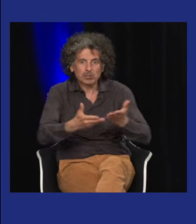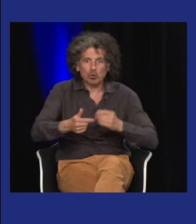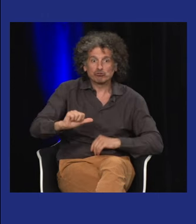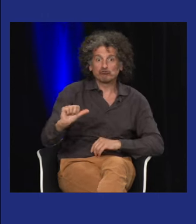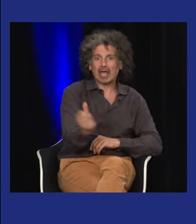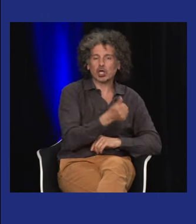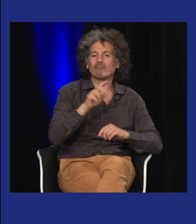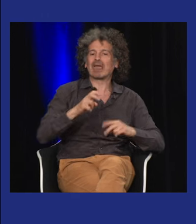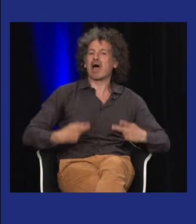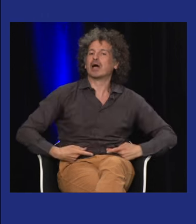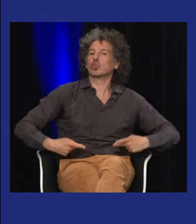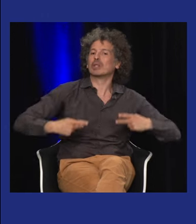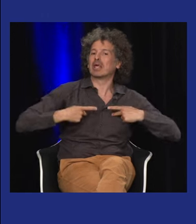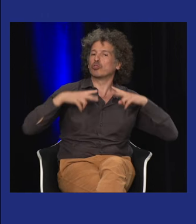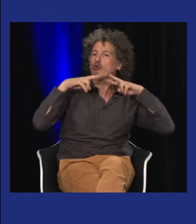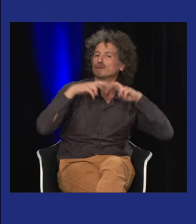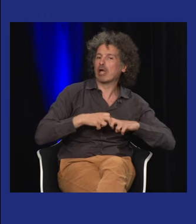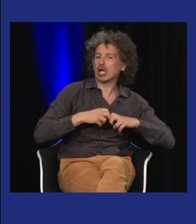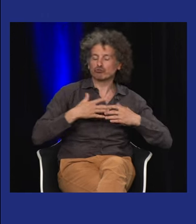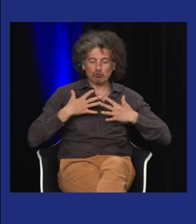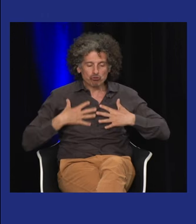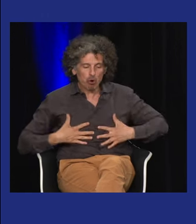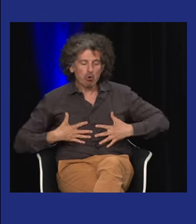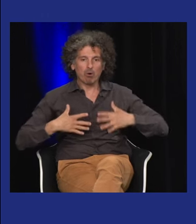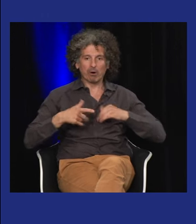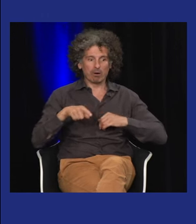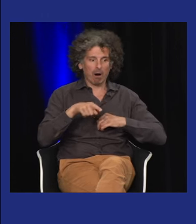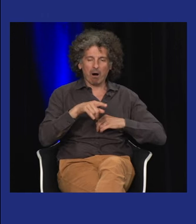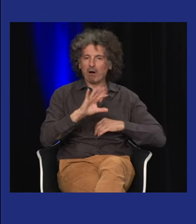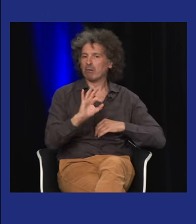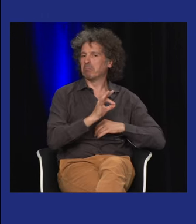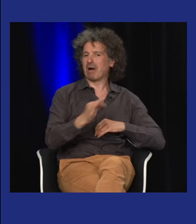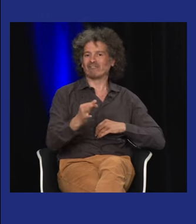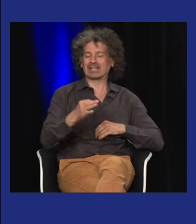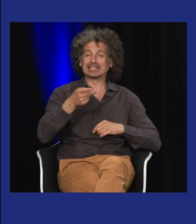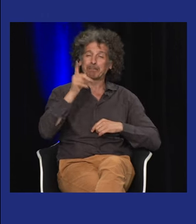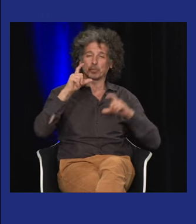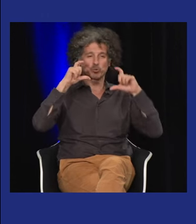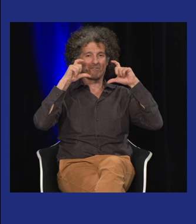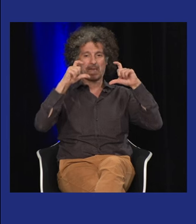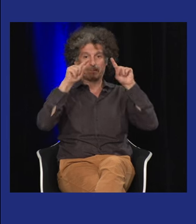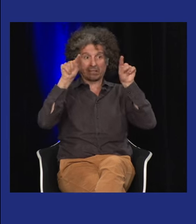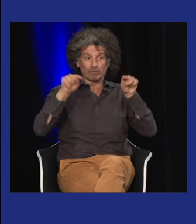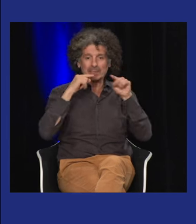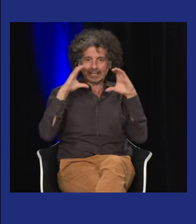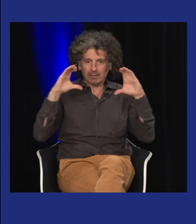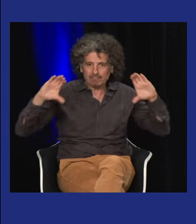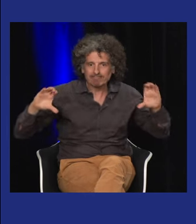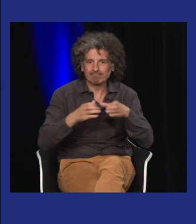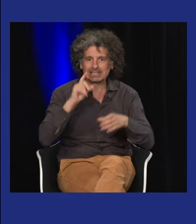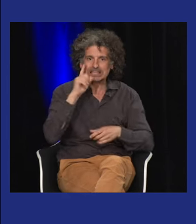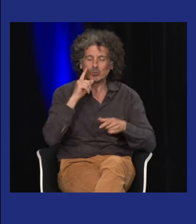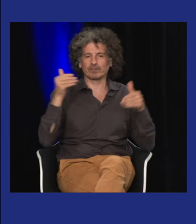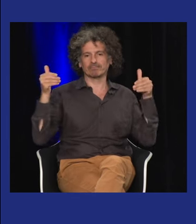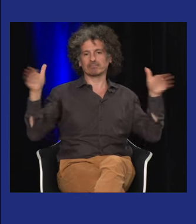forcément aux créations mais déjà à la situation des uns et des autres c'était des ateliers de recherche qui étaient proposés à IVT à l'époque un travail sur le corps